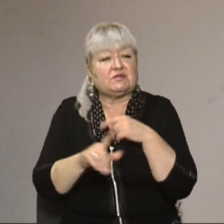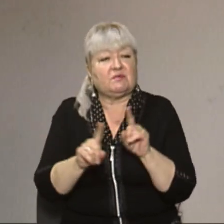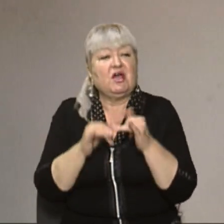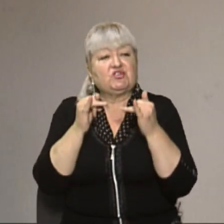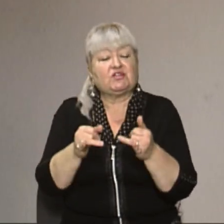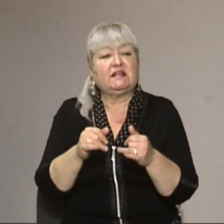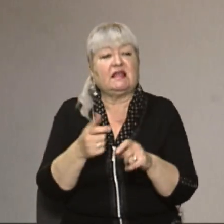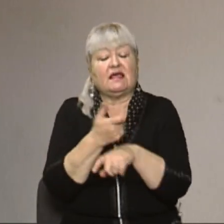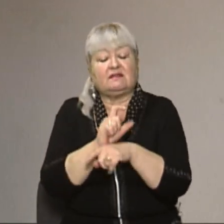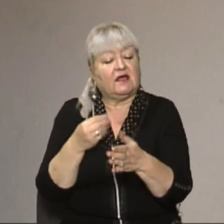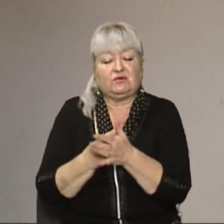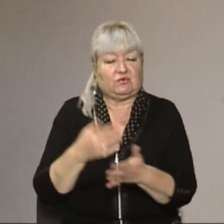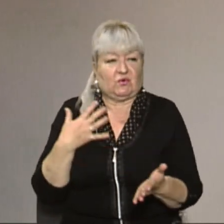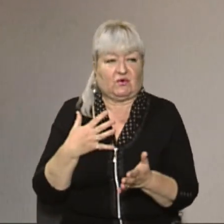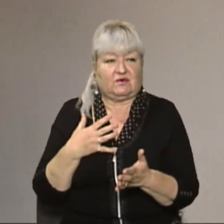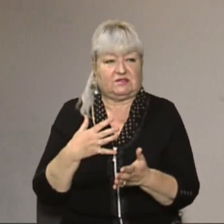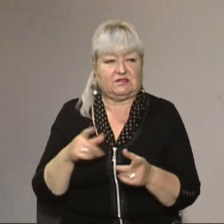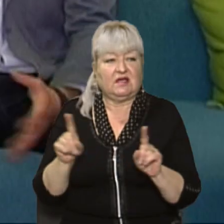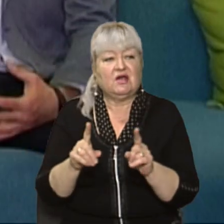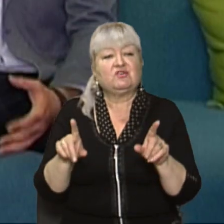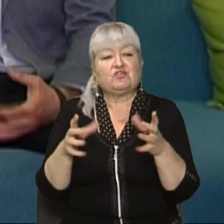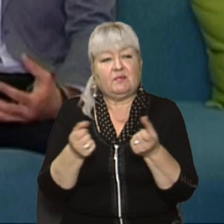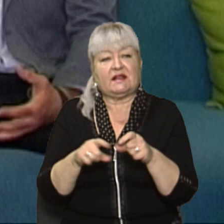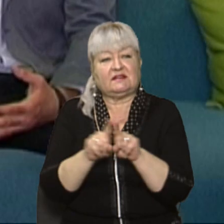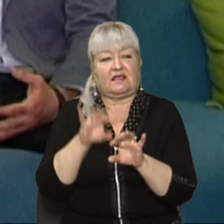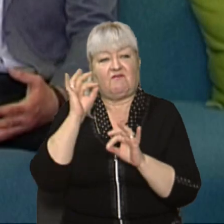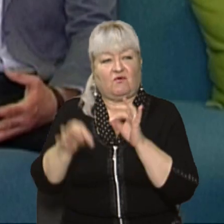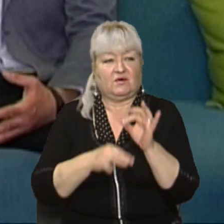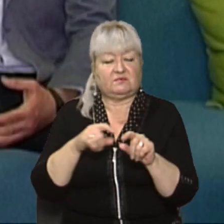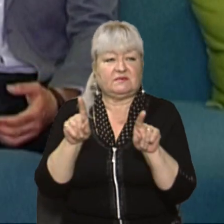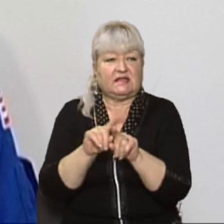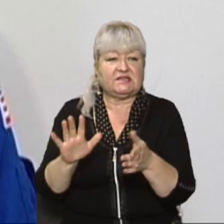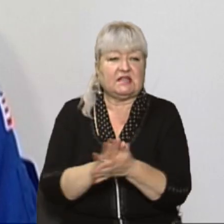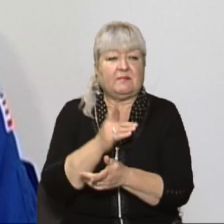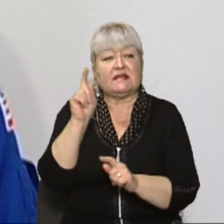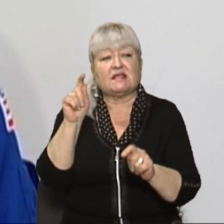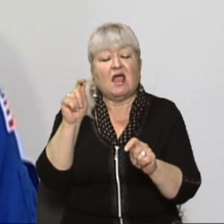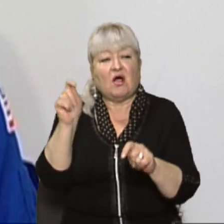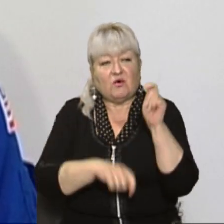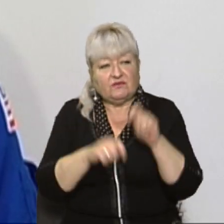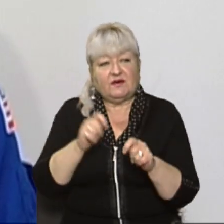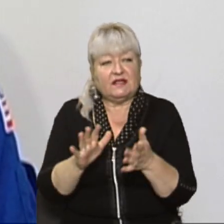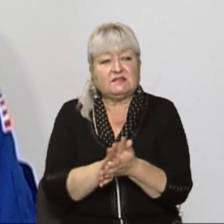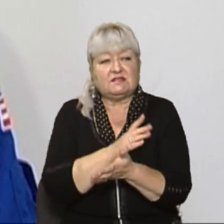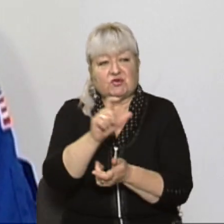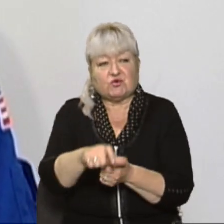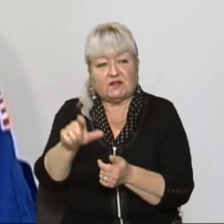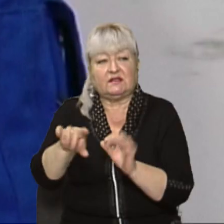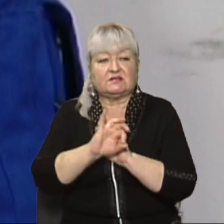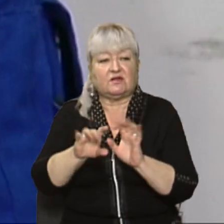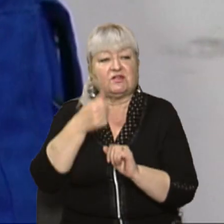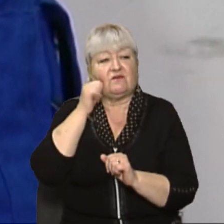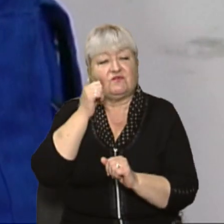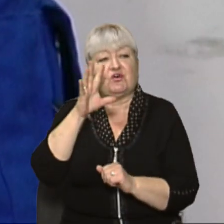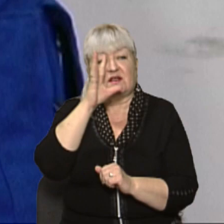є найдорожчі, коли вона так в космос бере з собою такі речі. Також на прес-конференції із журналістами Гайдемарі розповіла, що вчора встигла